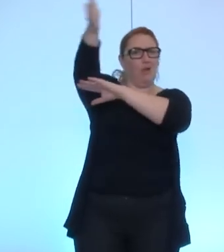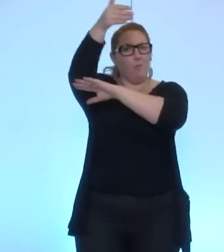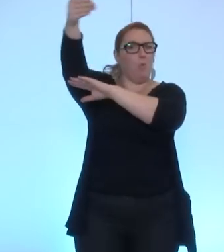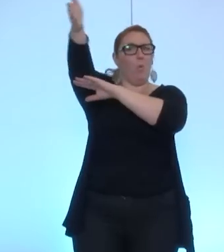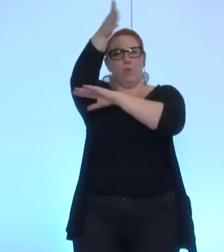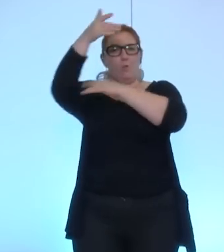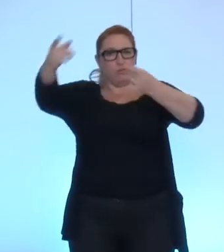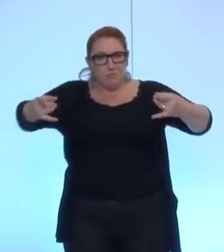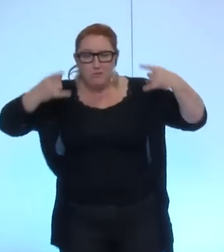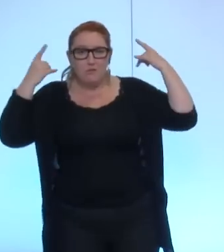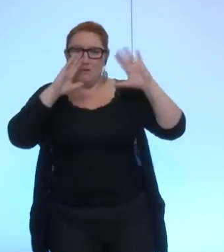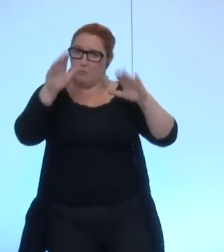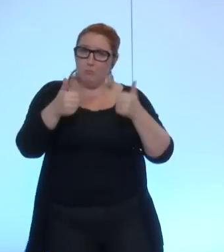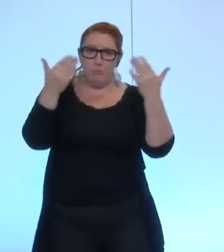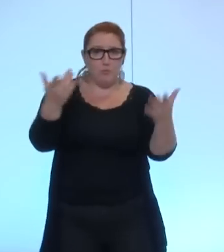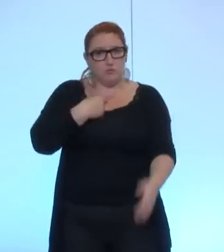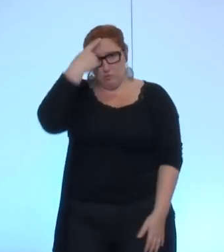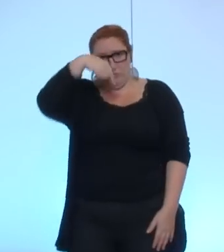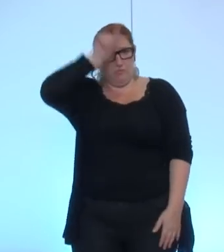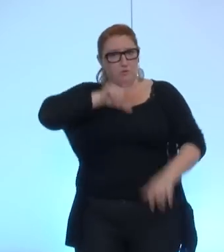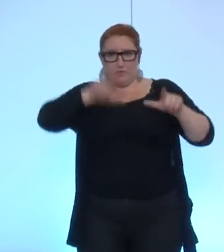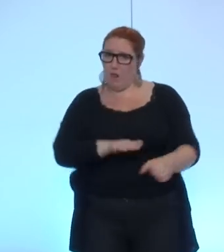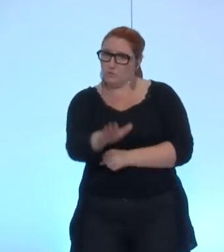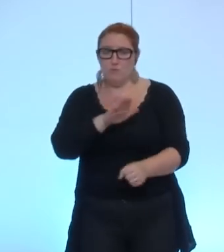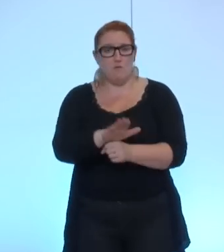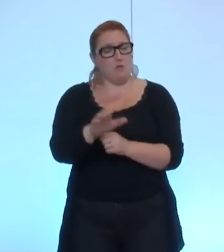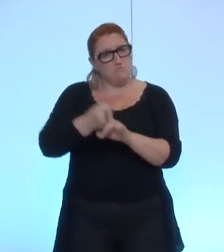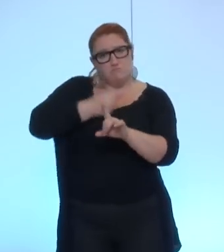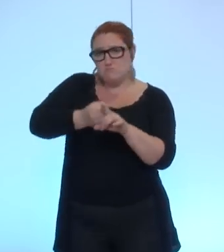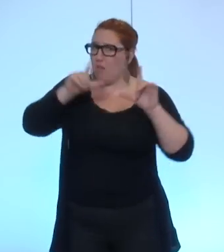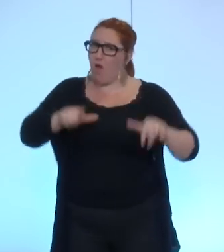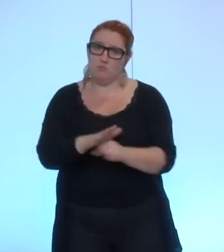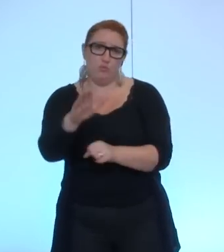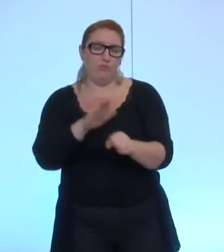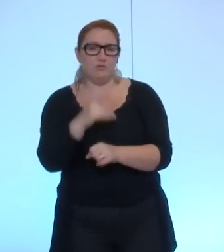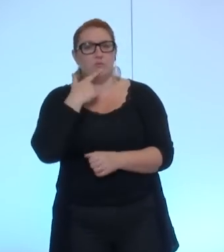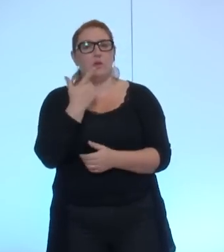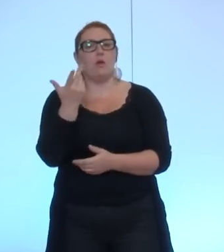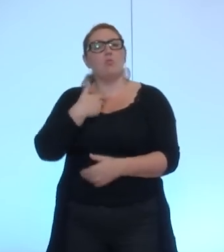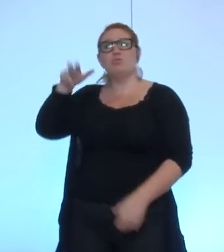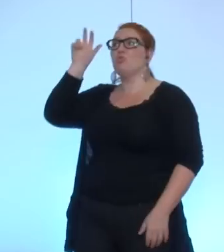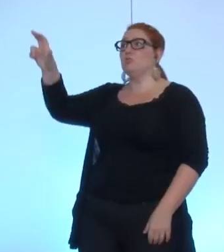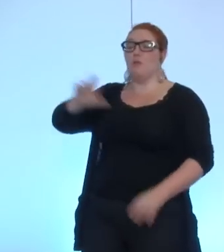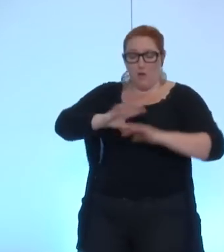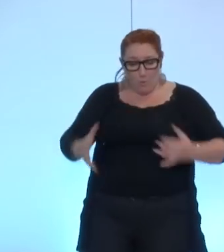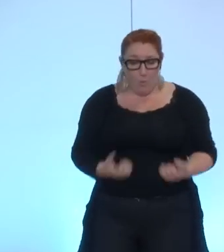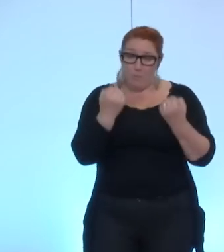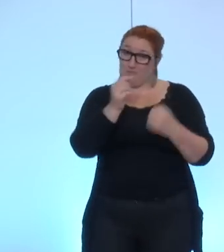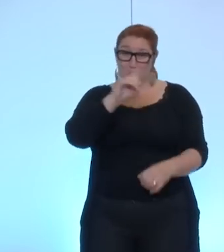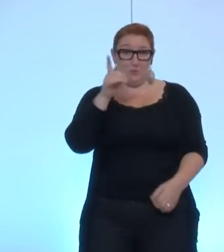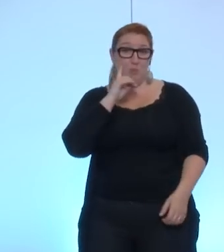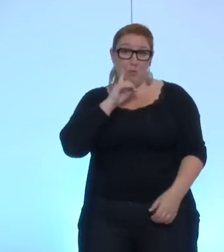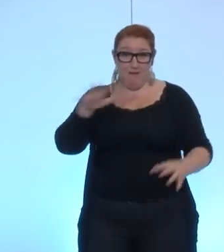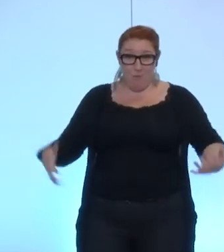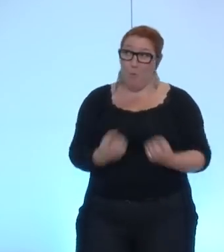pouvoir afficher clairement cette volonté politique voilà donc ces transferts ne sont pas un transfert de compétences le transfert de compétences a lieu